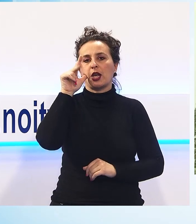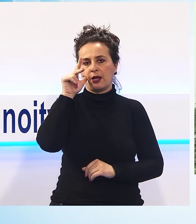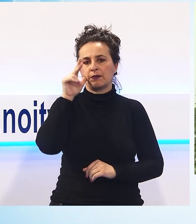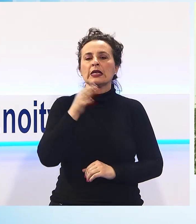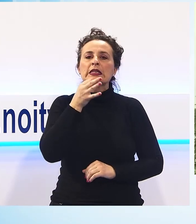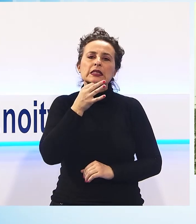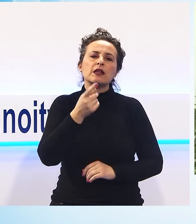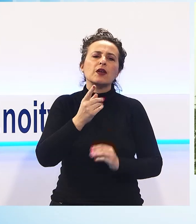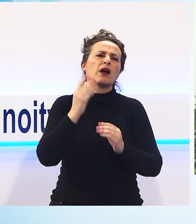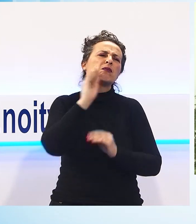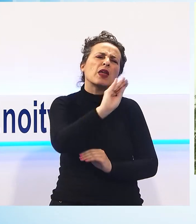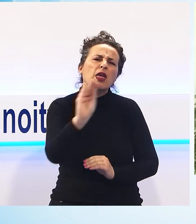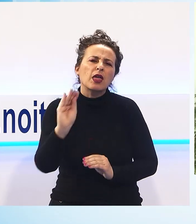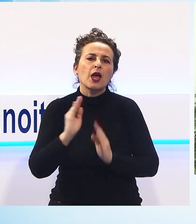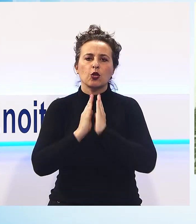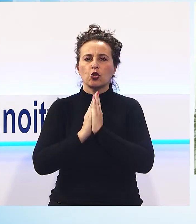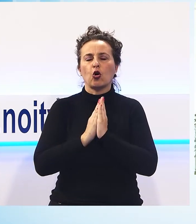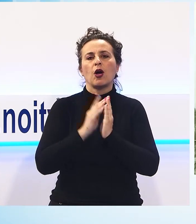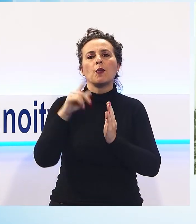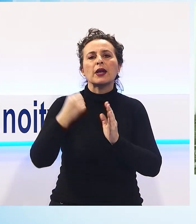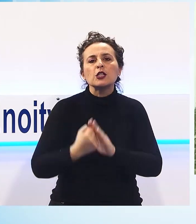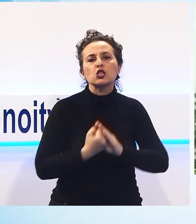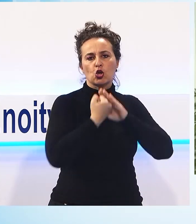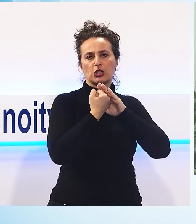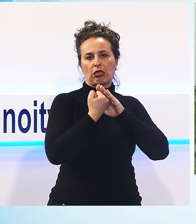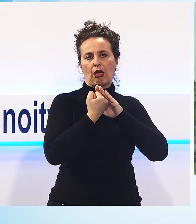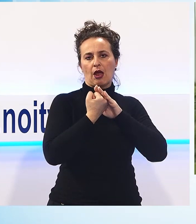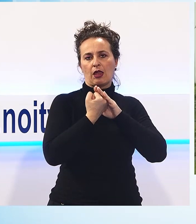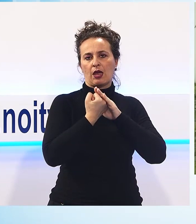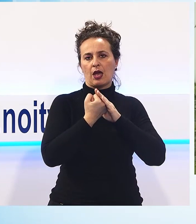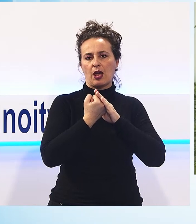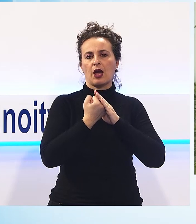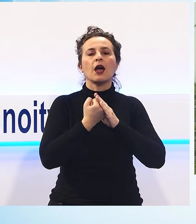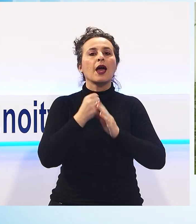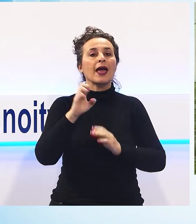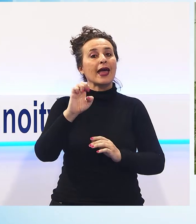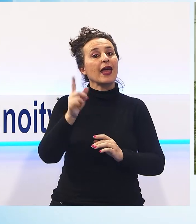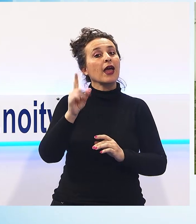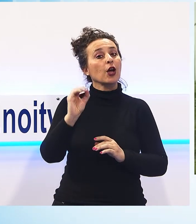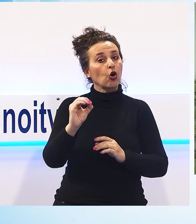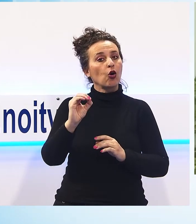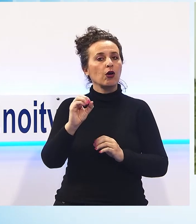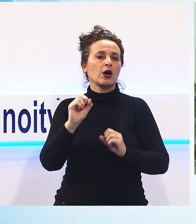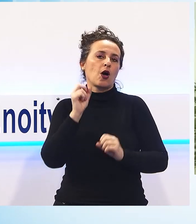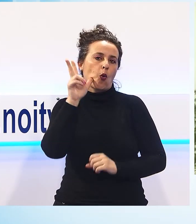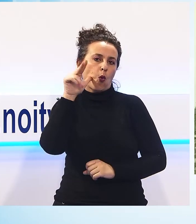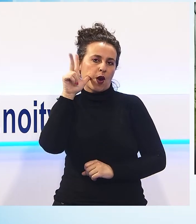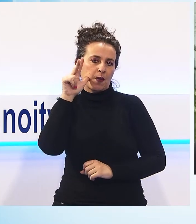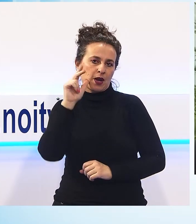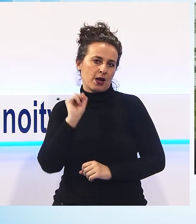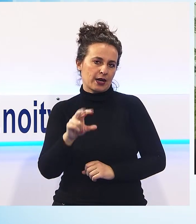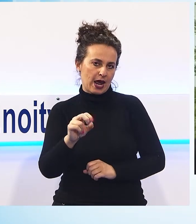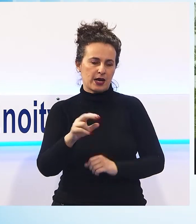questa iniziativa perché sostenere la Ego Women Run vuol dire sostenere l'associazione H. Luca e l'associazione Silvana Sciortino.